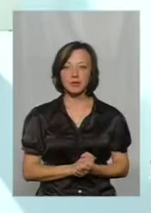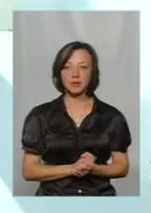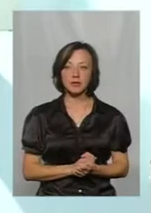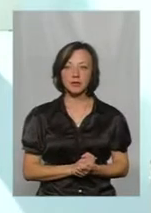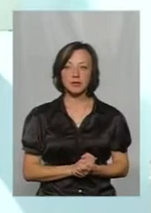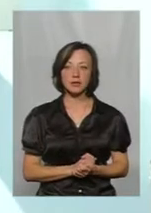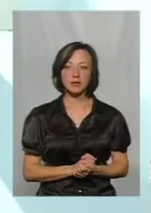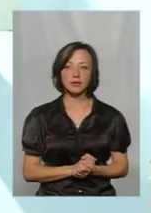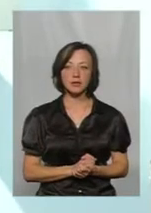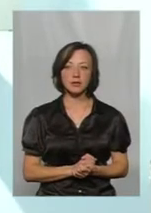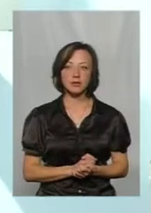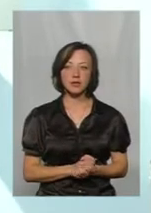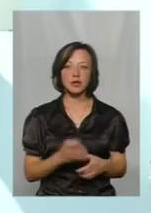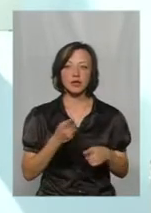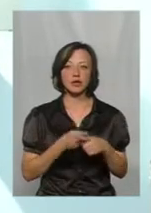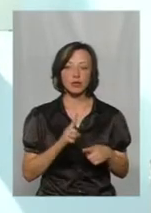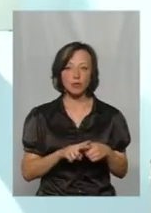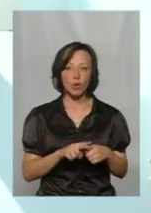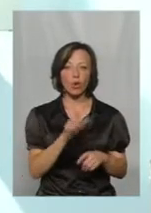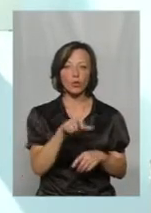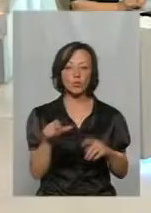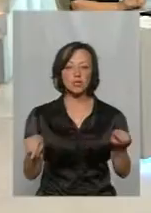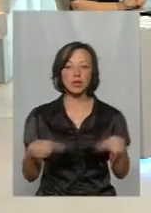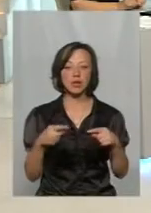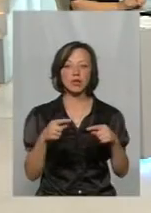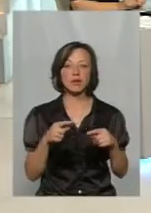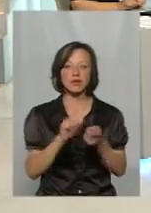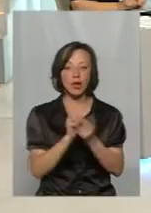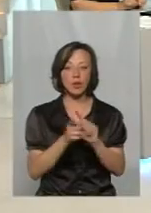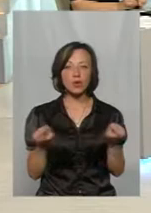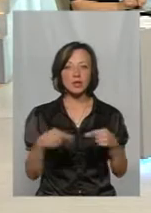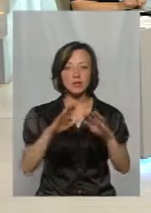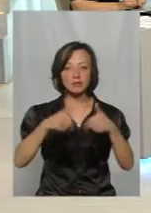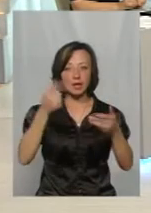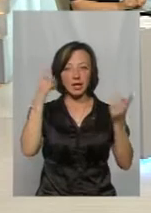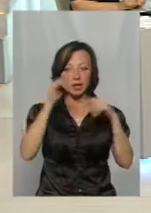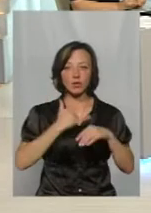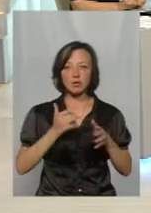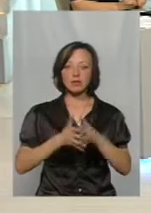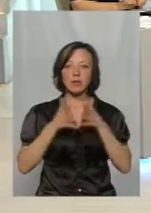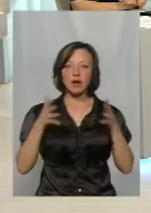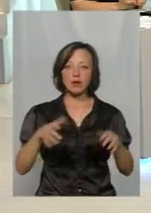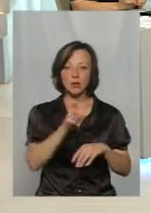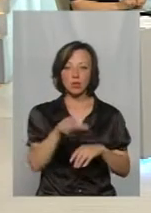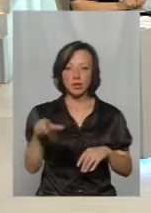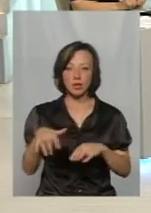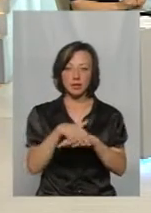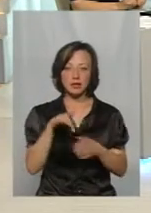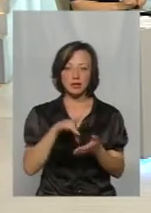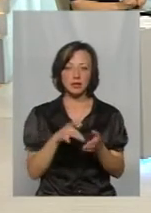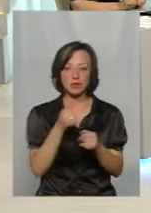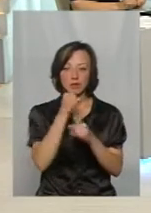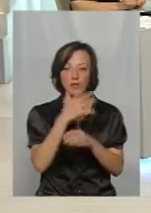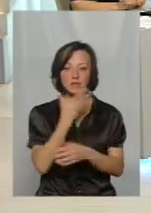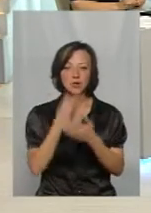на екрані. Тому от стають люди організаторами поданням ідей, тому що в нас не стільки велика чисельній стерцентрі, щоб ми могли це брати